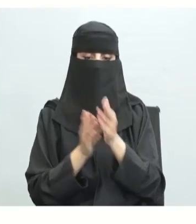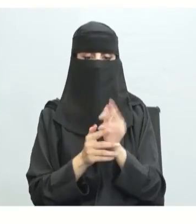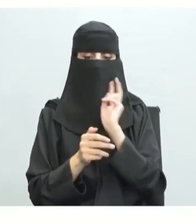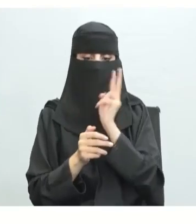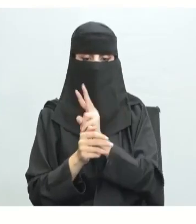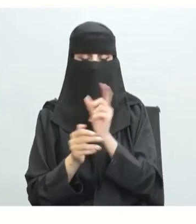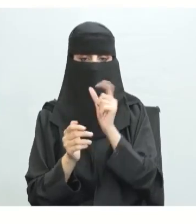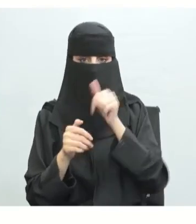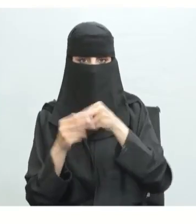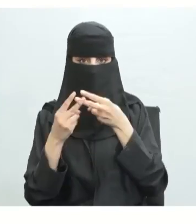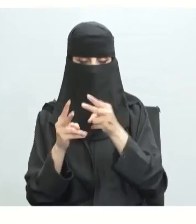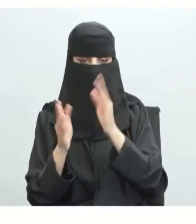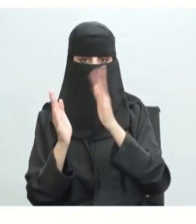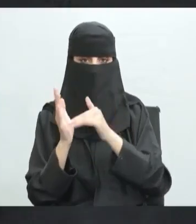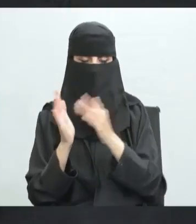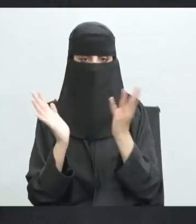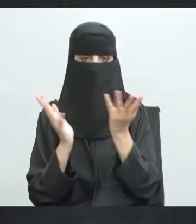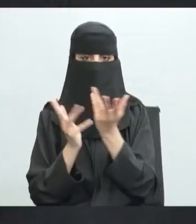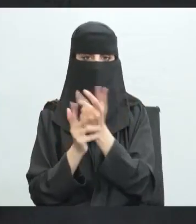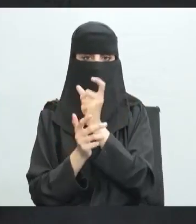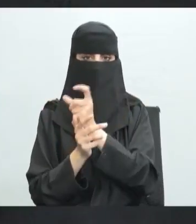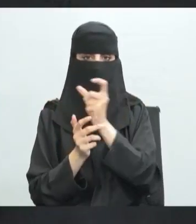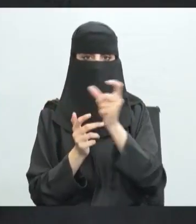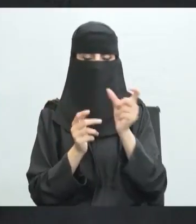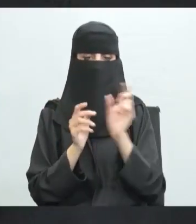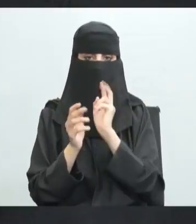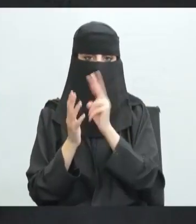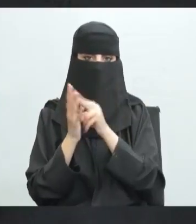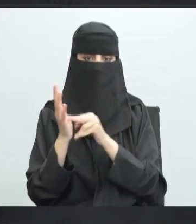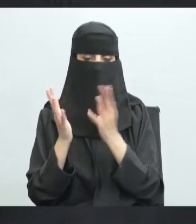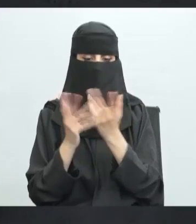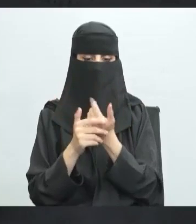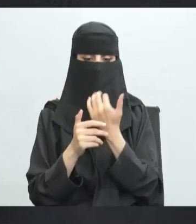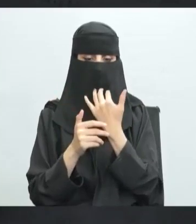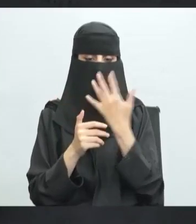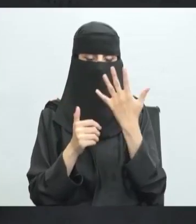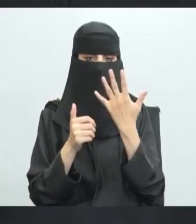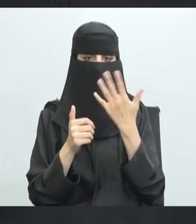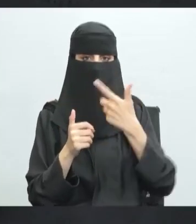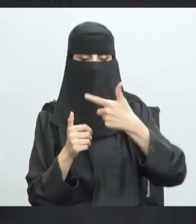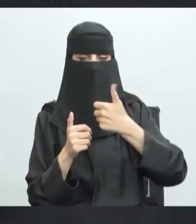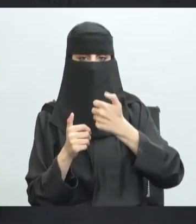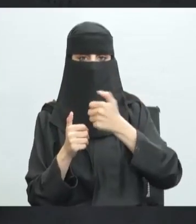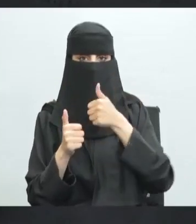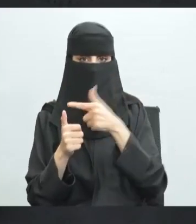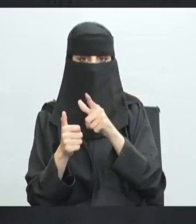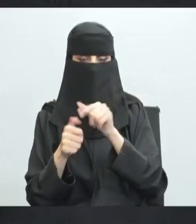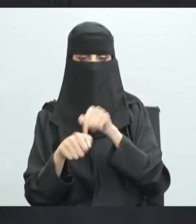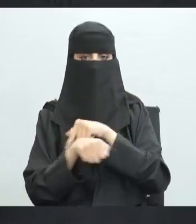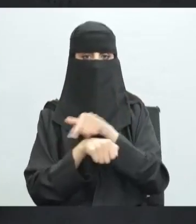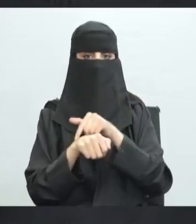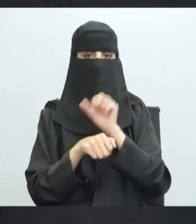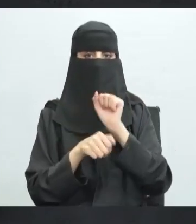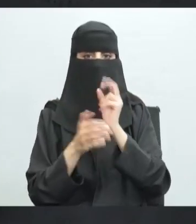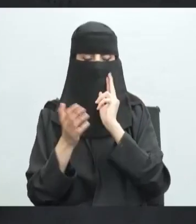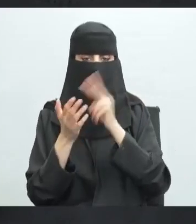560 ما الزمن المستغرق؟ بإمكانك أن تضع أنت المؤقت وأن تكتب الزمن المستغرق في القراءة ما هو الزمن